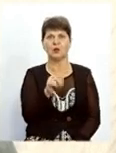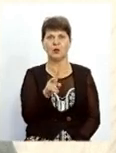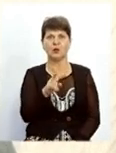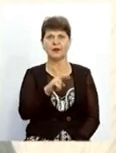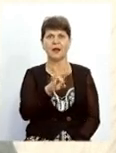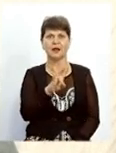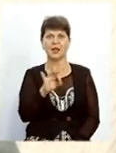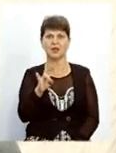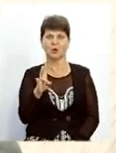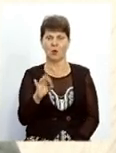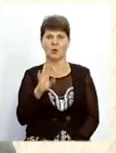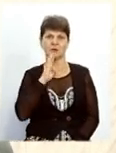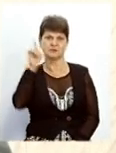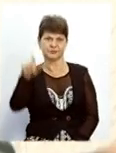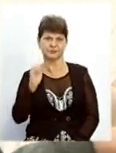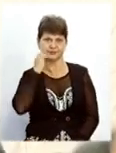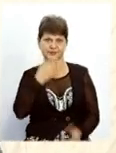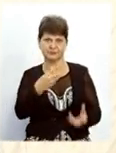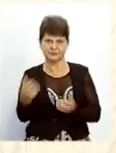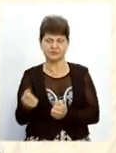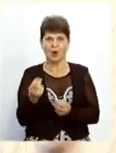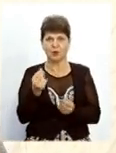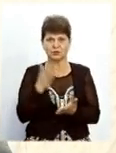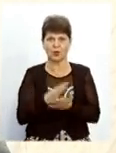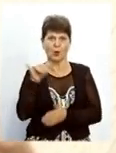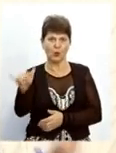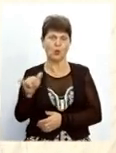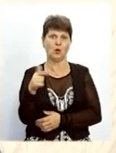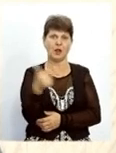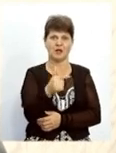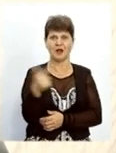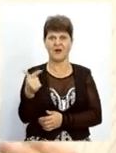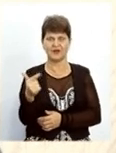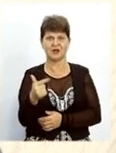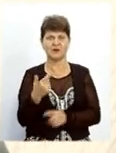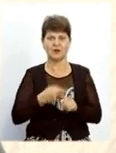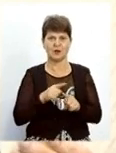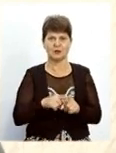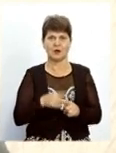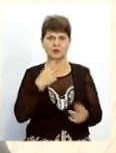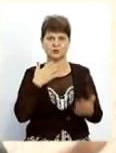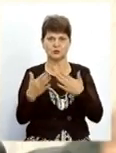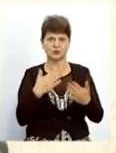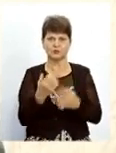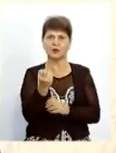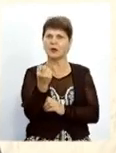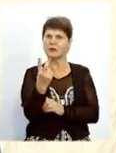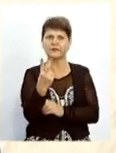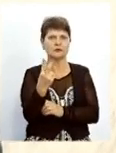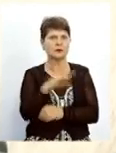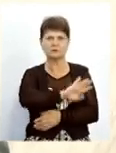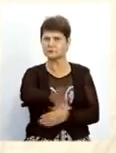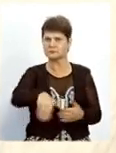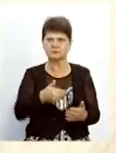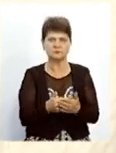Гаврілиною. Тому ці кошти знаходяться у Аріної Гаврілиної. Мій доверитель, оскільки вона перебуває з неї в хороших стосунках вже з 12 року до останнього часу,